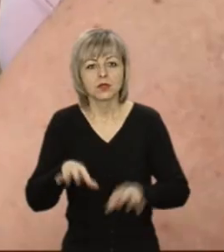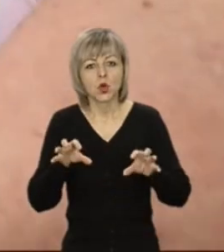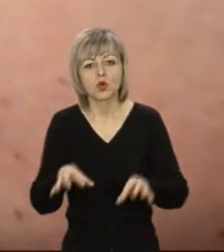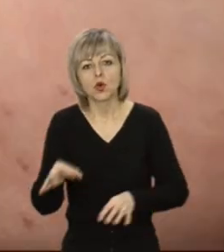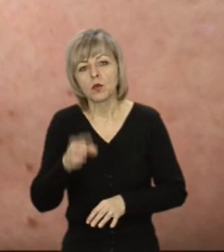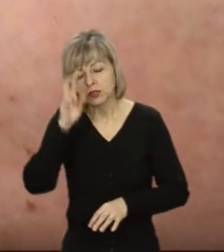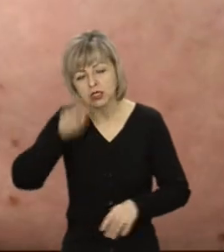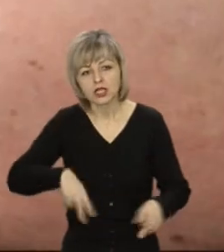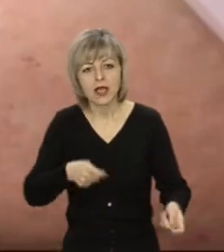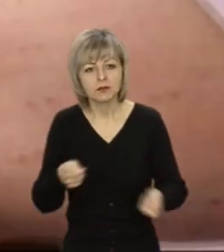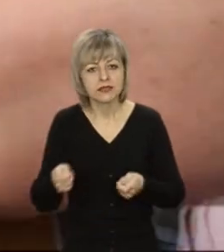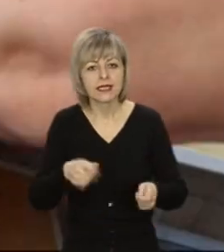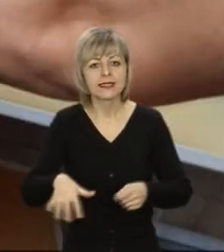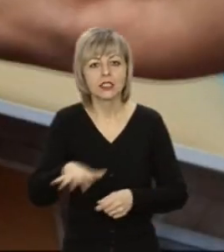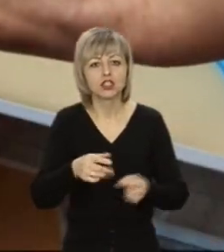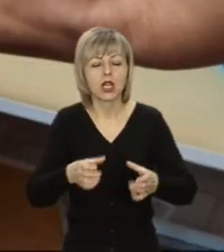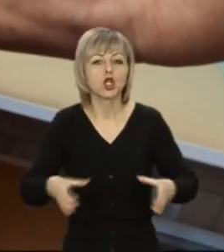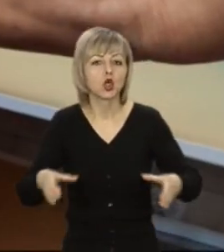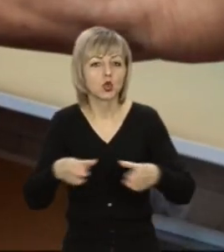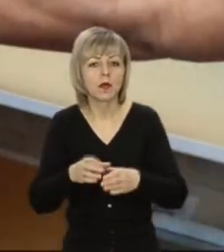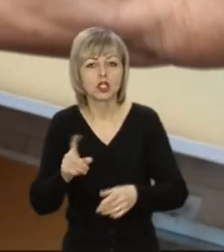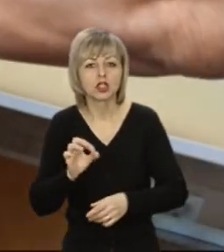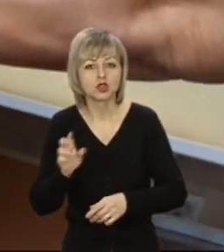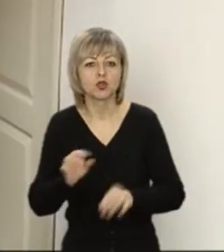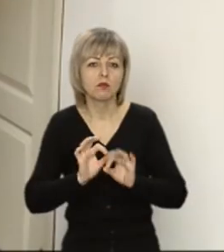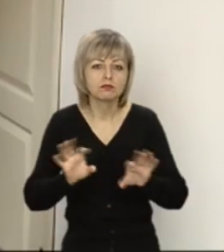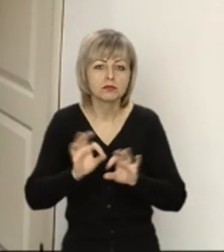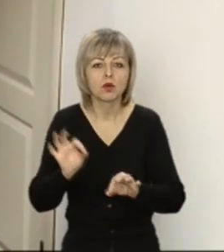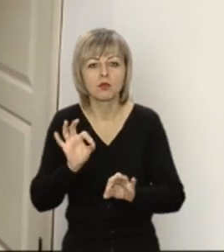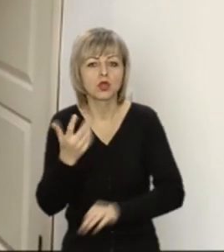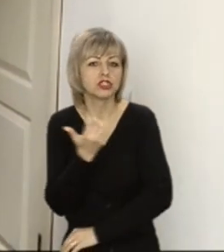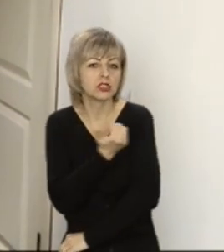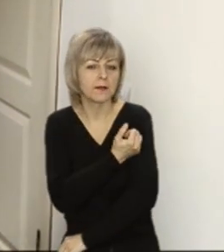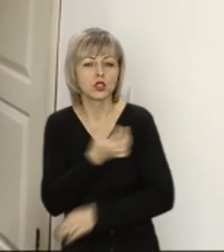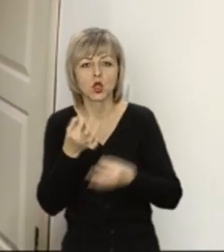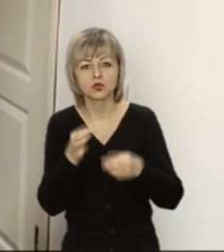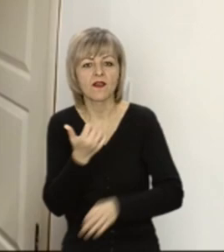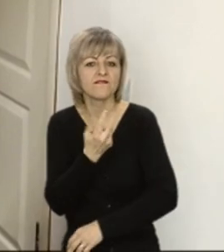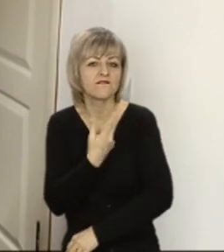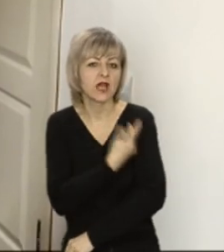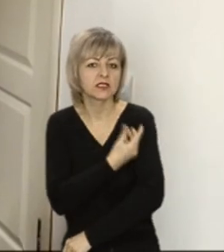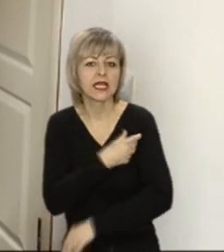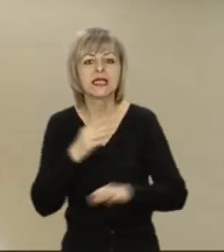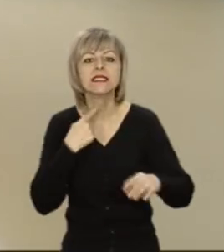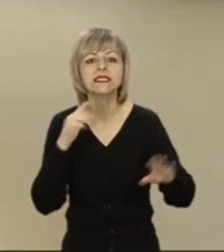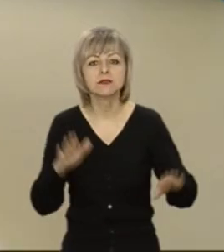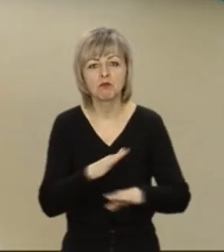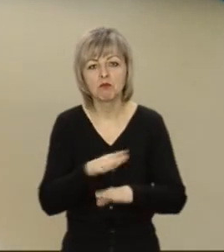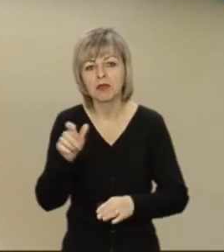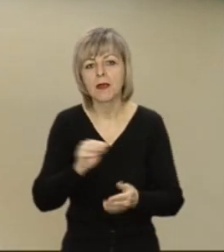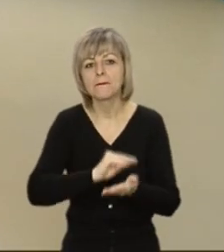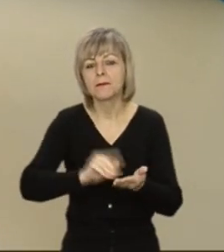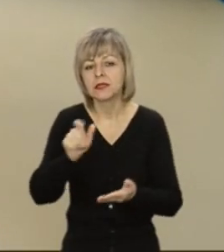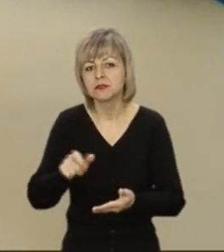адміністрацій, обласних рад, територіальних громад. Для того, аби популяризувати щеплення, також дозволили вакцинуватися співакам, письменникам,